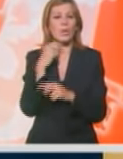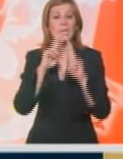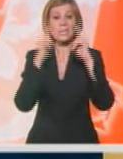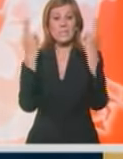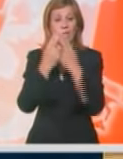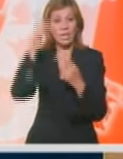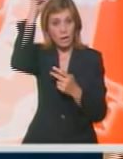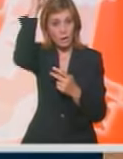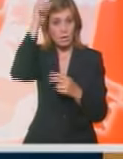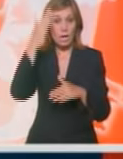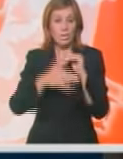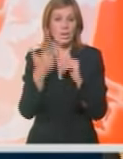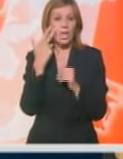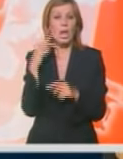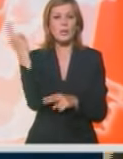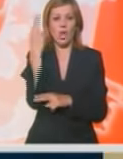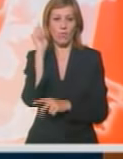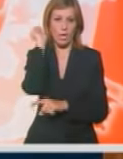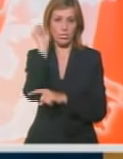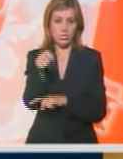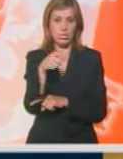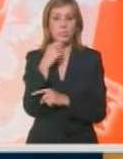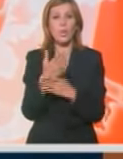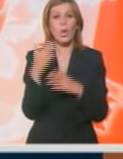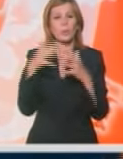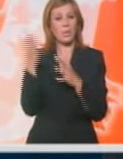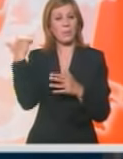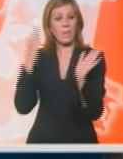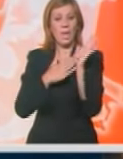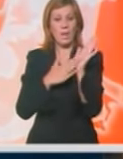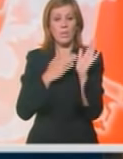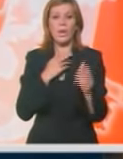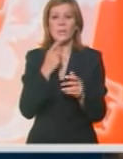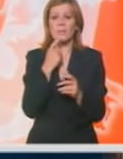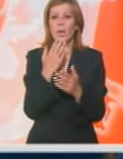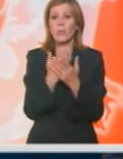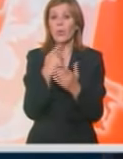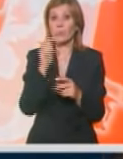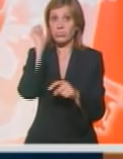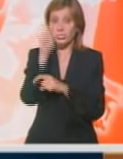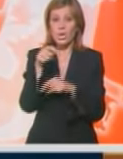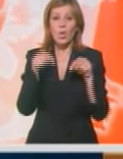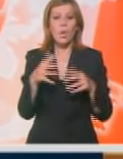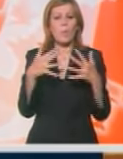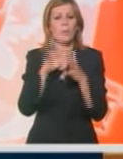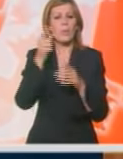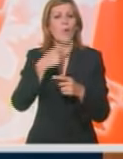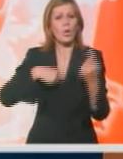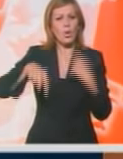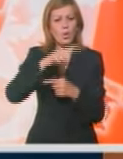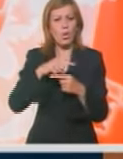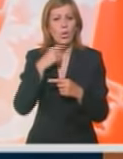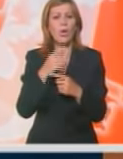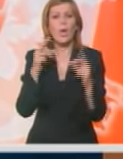u posljednja tri dana Srbije se vladala Sloveniju. Za razliku od duela u Mariboru, kada je srpski nacionalni tim ubedljivo triumfovo, meč u prvom kolu Akropolis